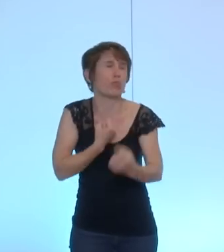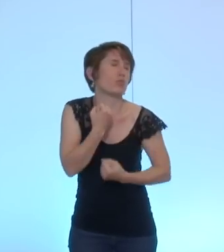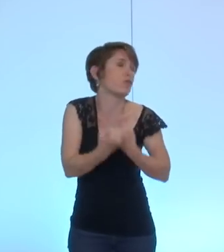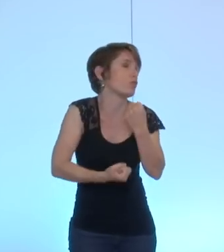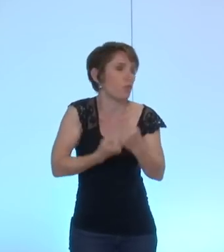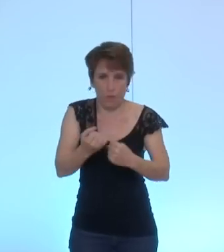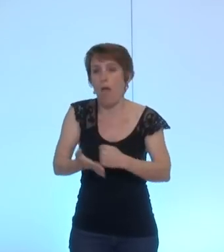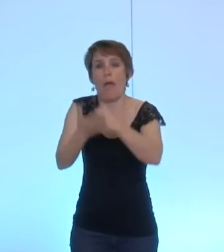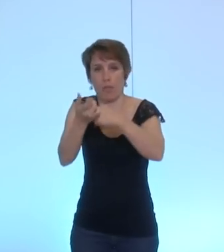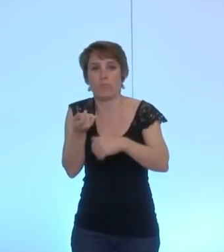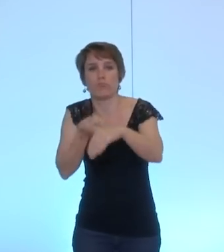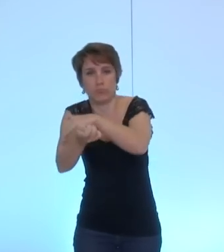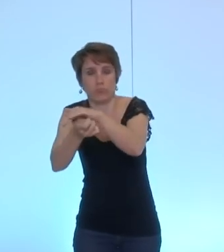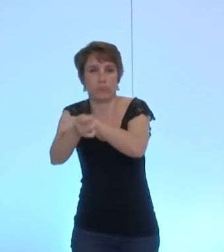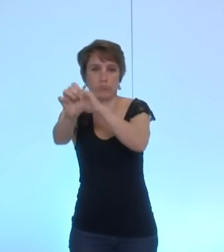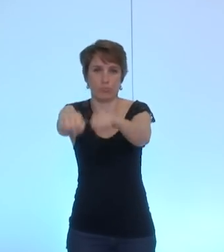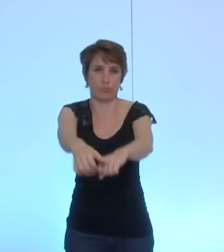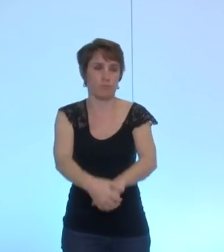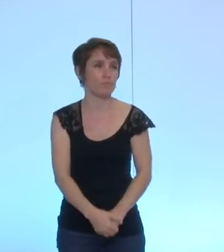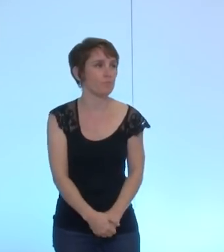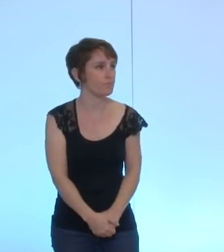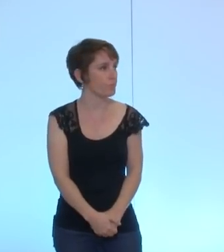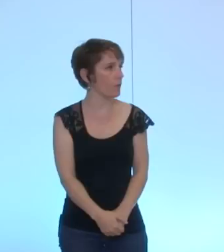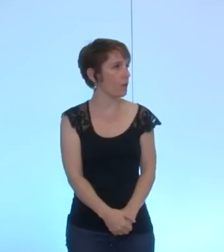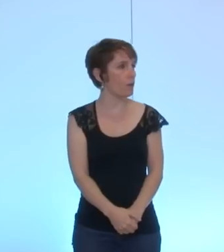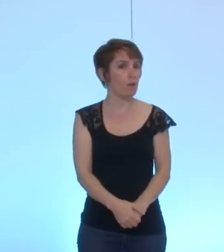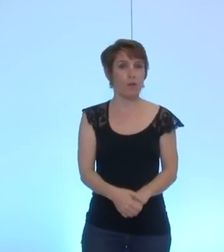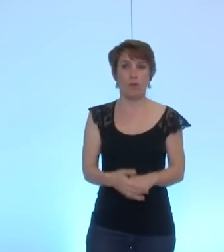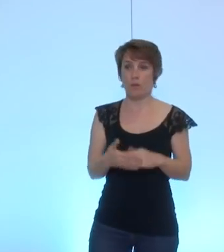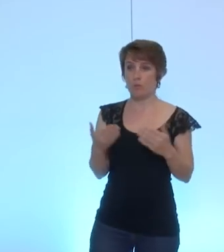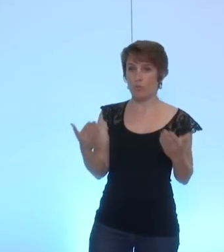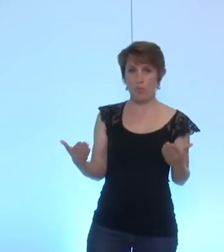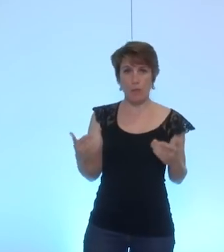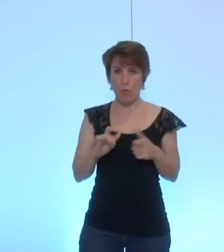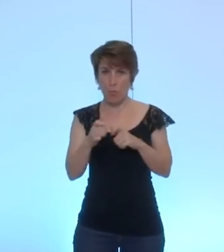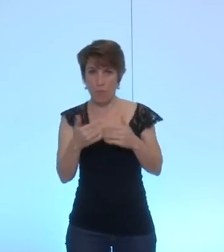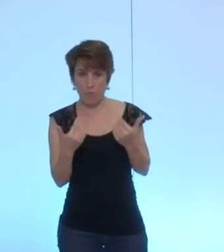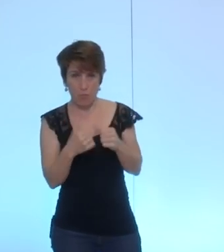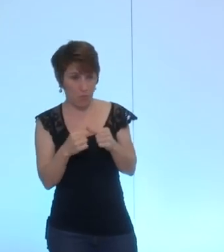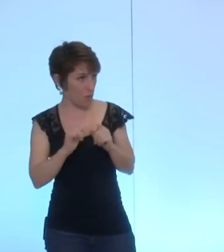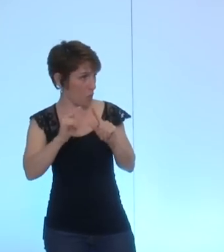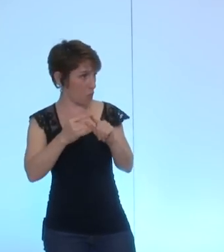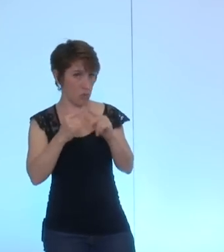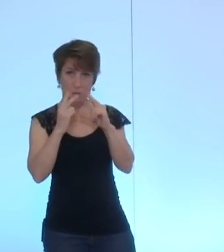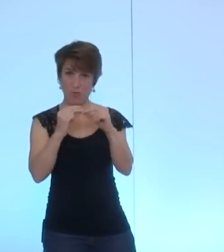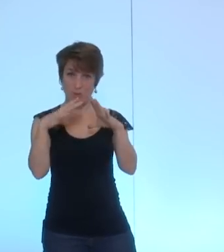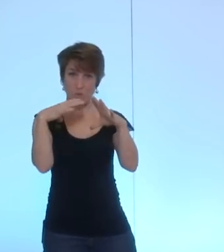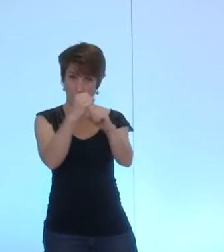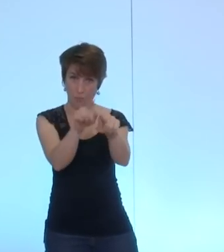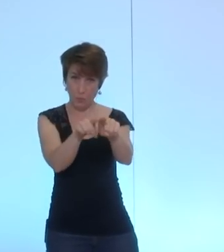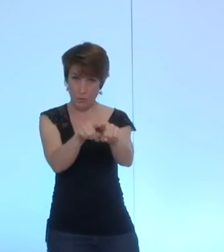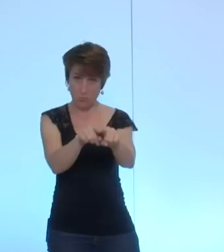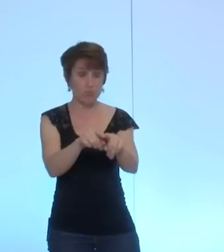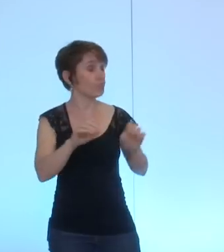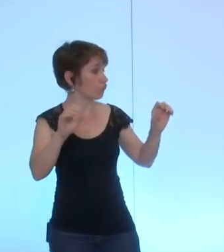et donc là c'est une façon assez on fait la deuxième non ? il me semble il me semble que ça oui d'accord bon ok